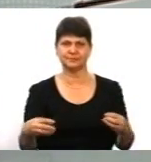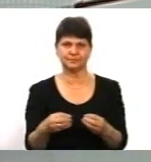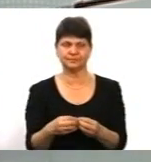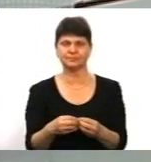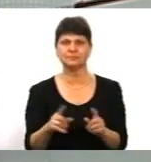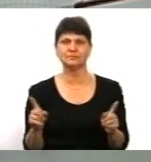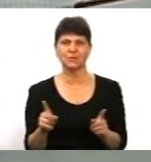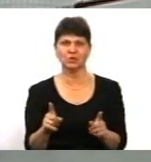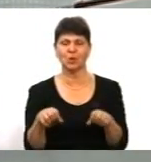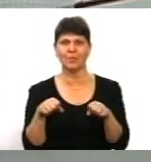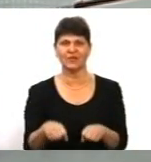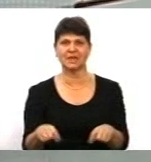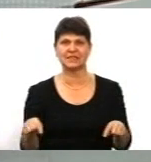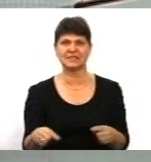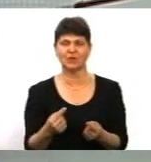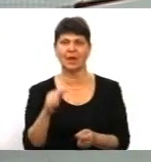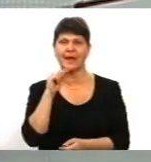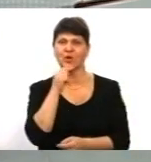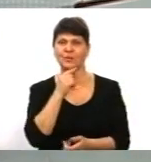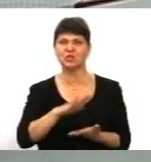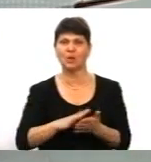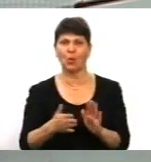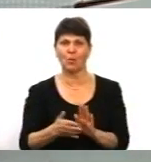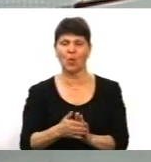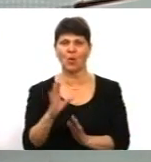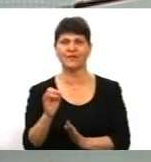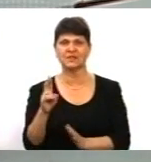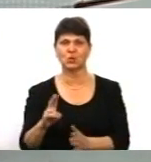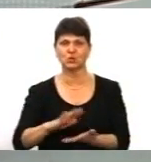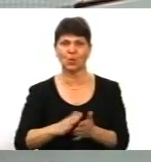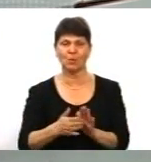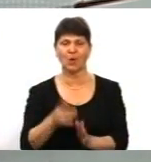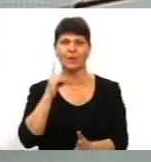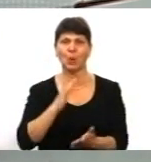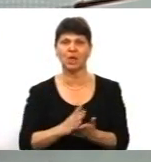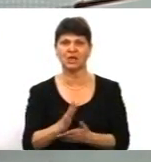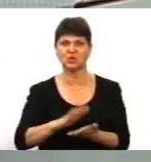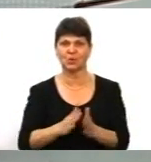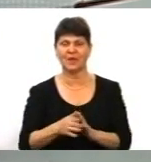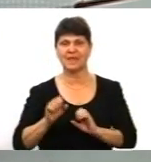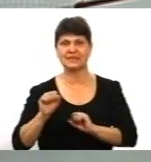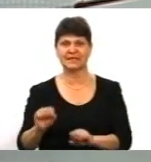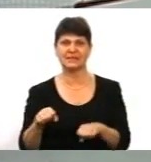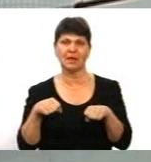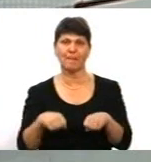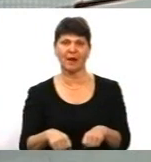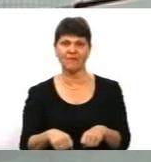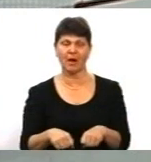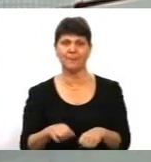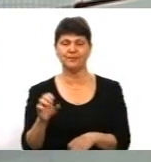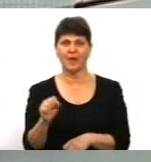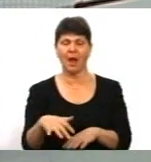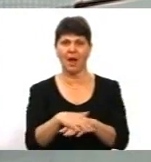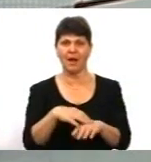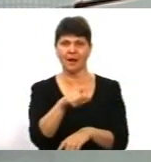влада створила економічні умови, соціальні умови, політичні умови, захистила права. А населення, на